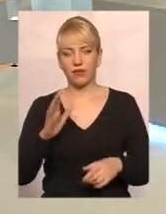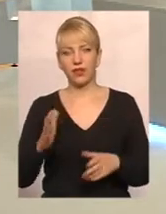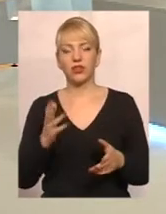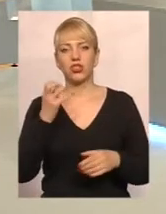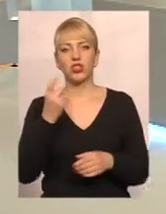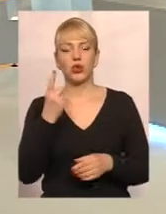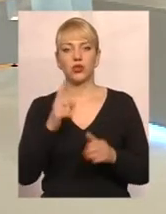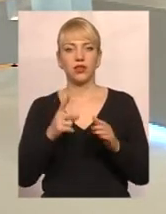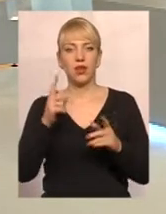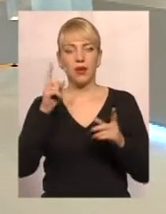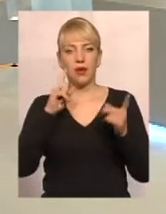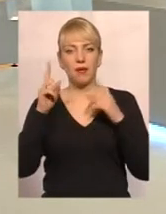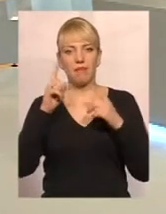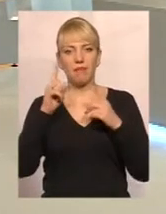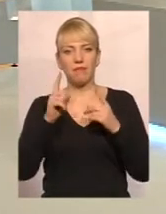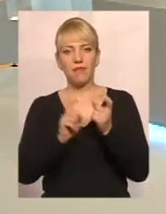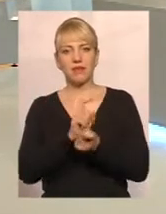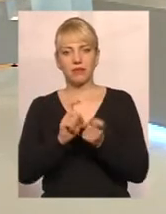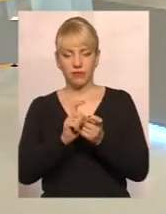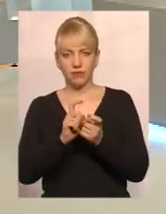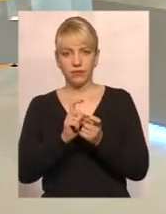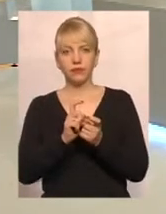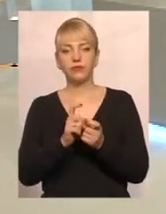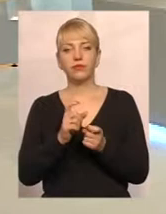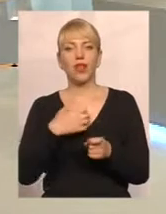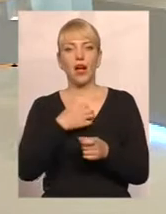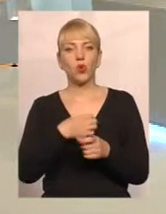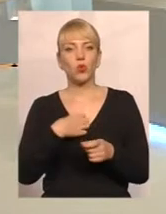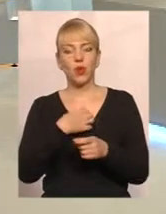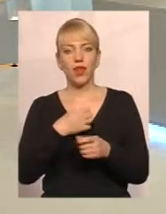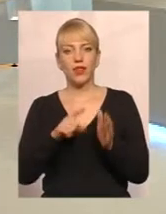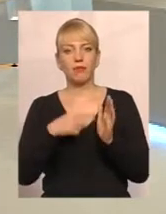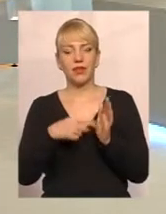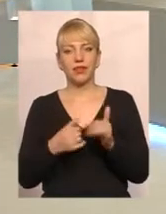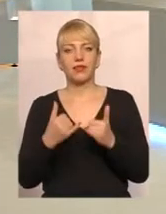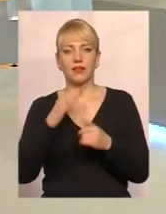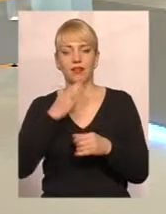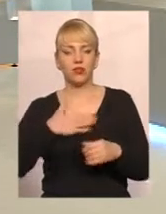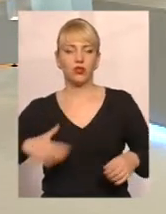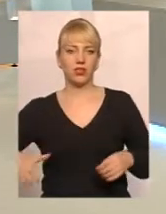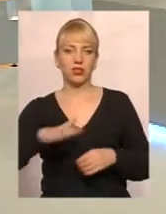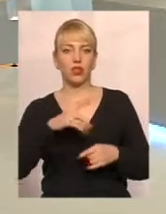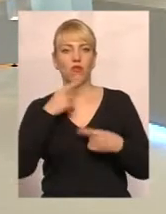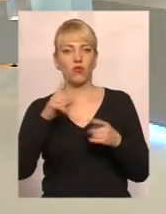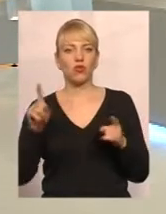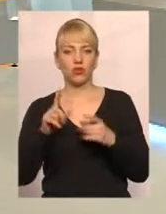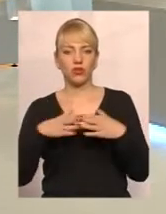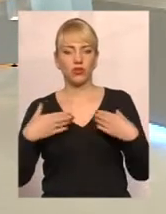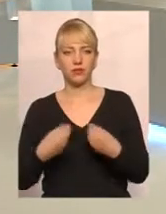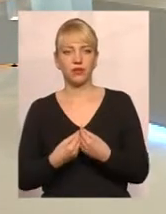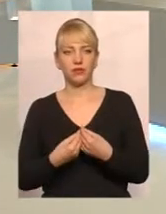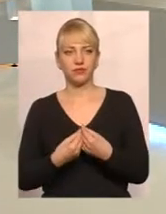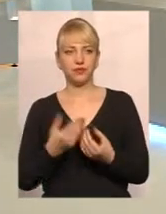ще один міф, актуальне питання для нашої території, кажуть, що сім'я,